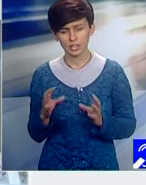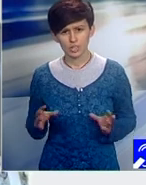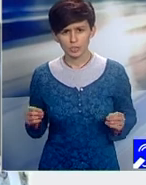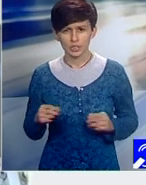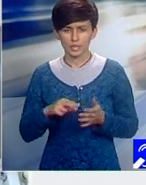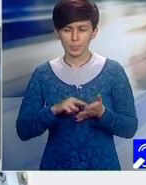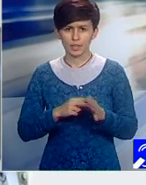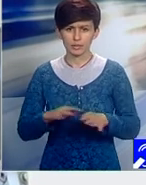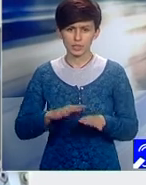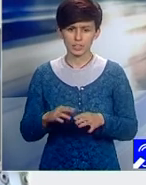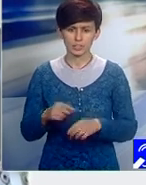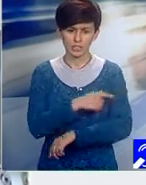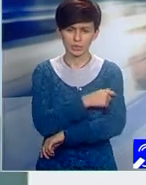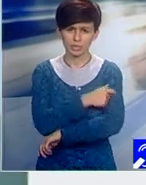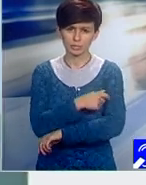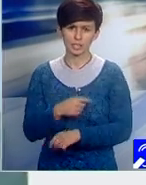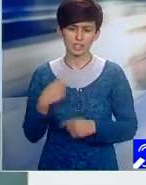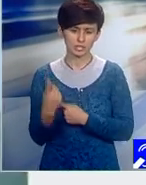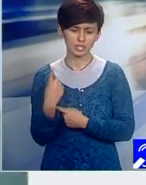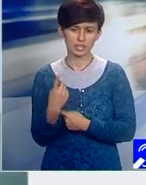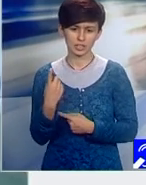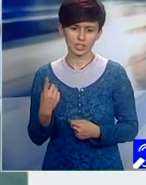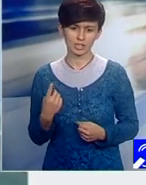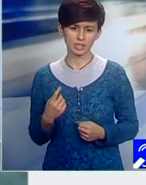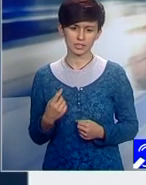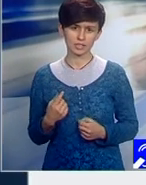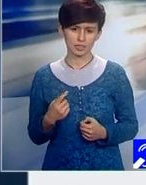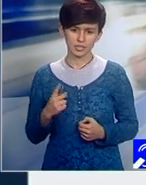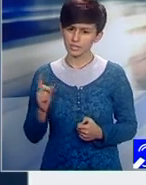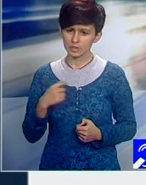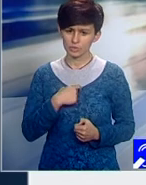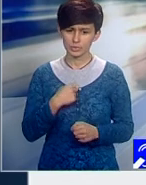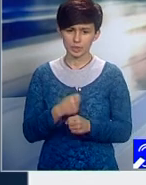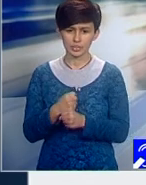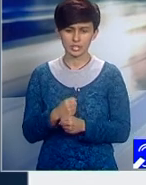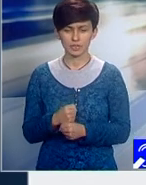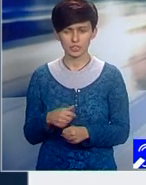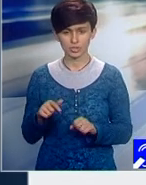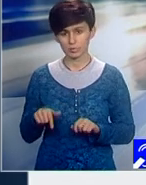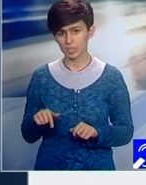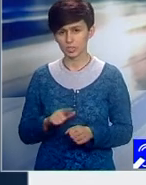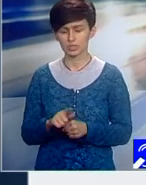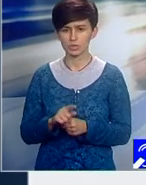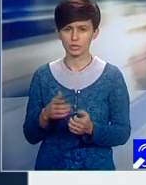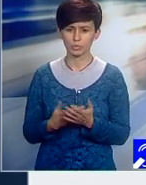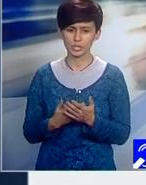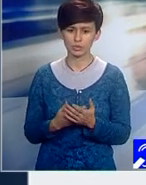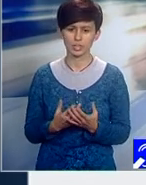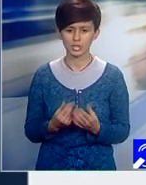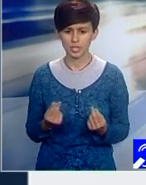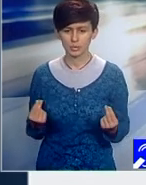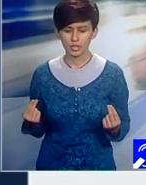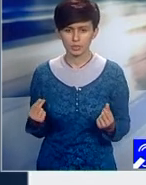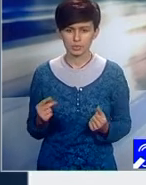mare din străinătate, de la AKH sau de la alte spitale din străinătate, nu putem face asta, pentru că aceștia, în marea lor majoritate,